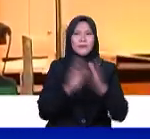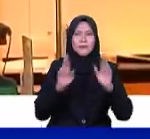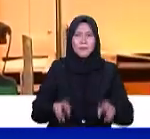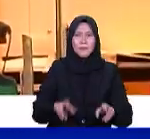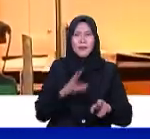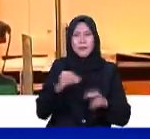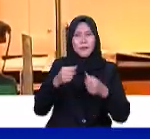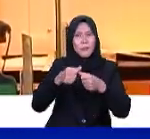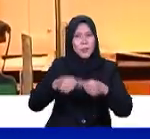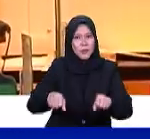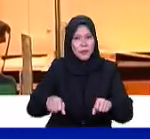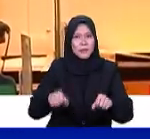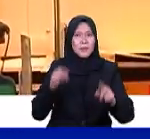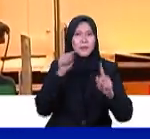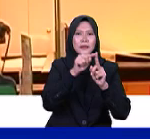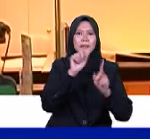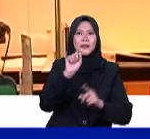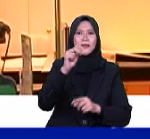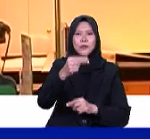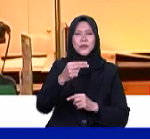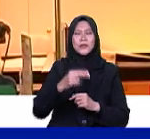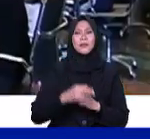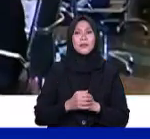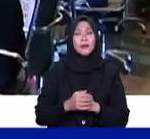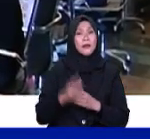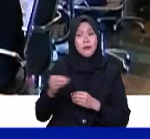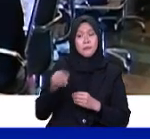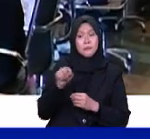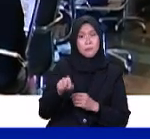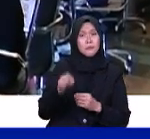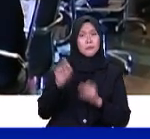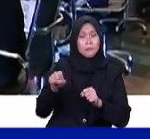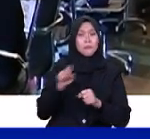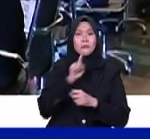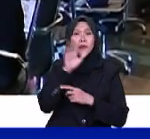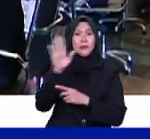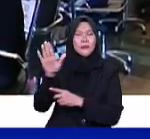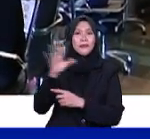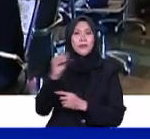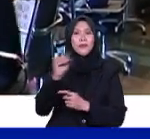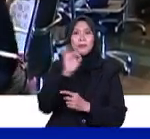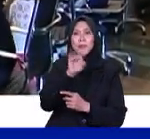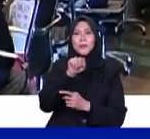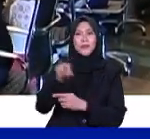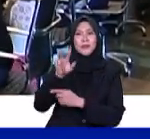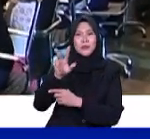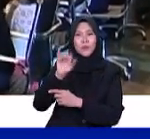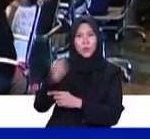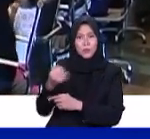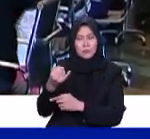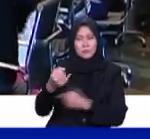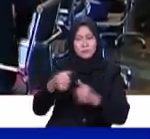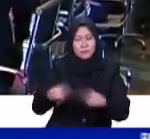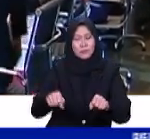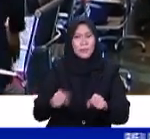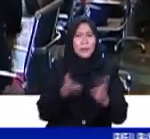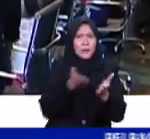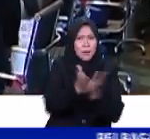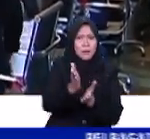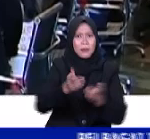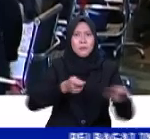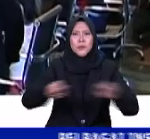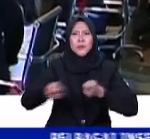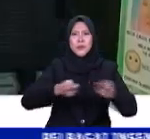serta pendeposit terhadap TH. TH turut memberi jaminan kepada 83 juta pendepositnya bahawa hak mutlak